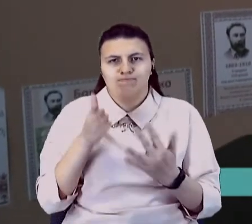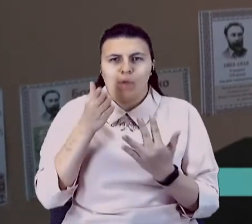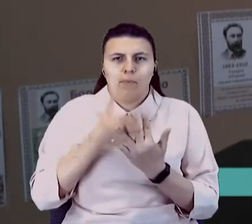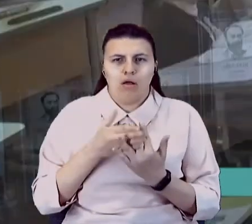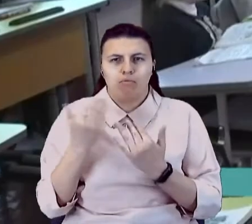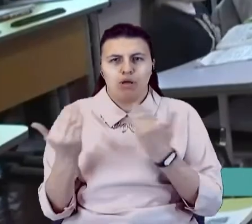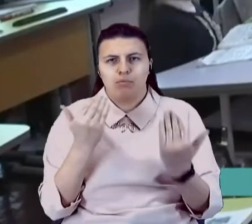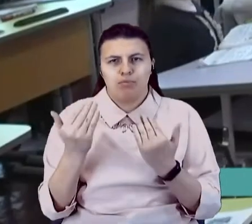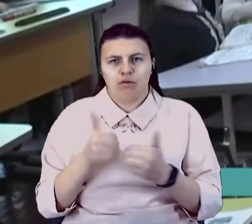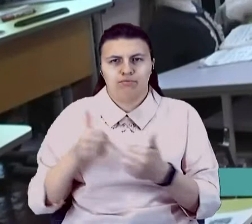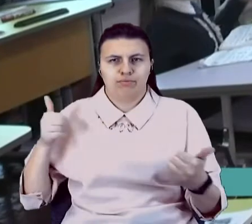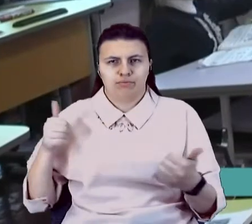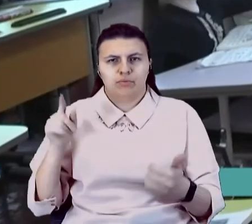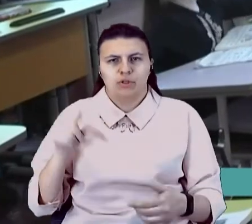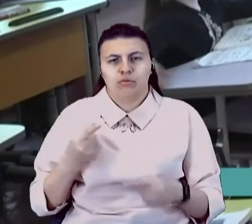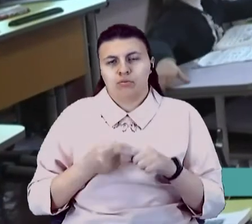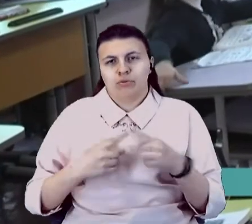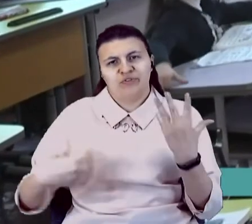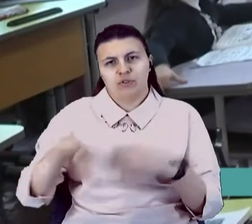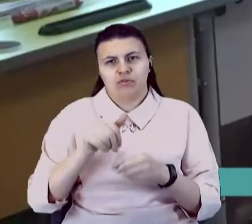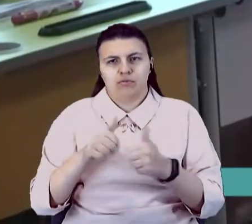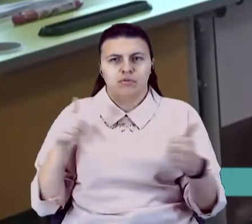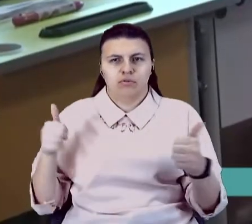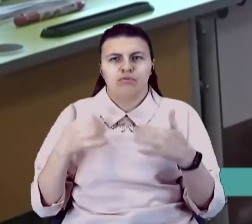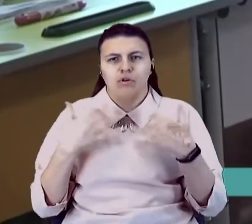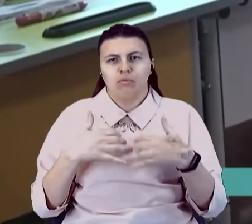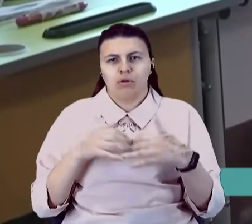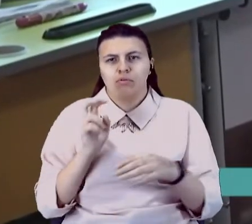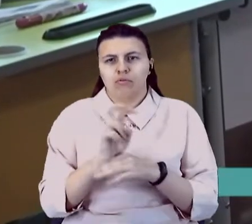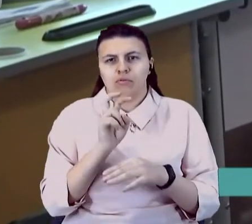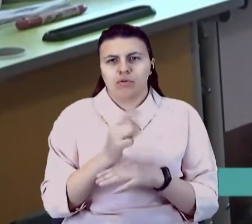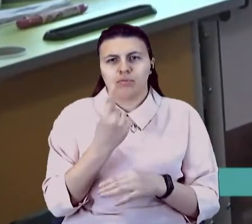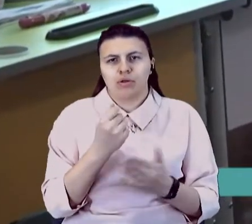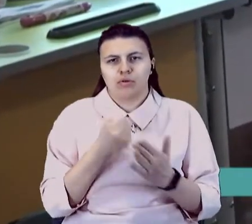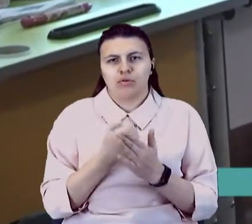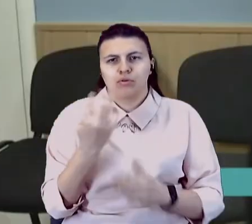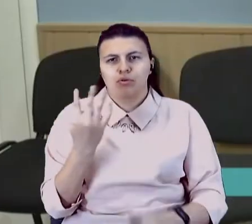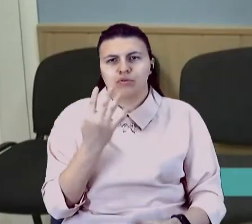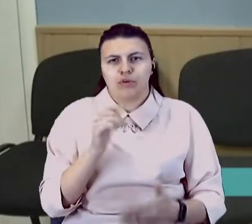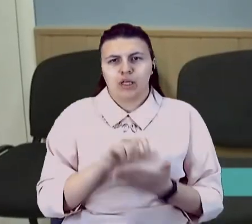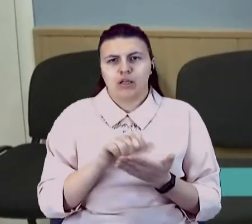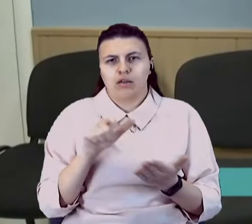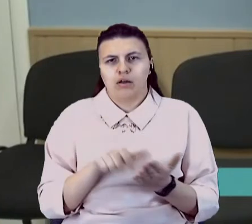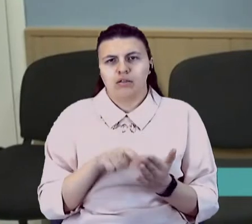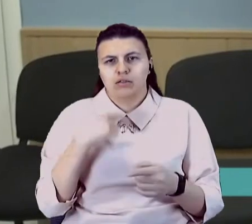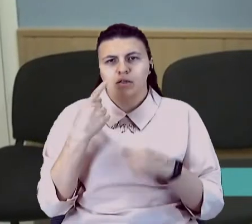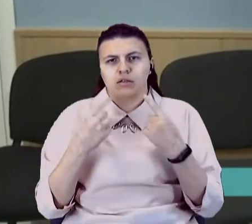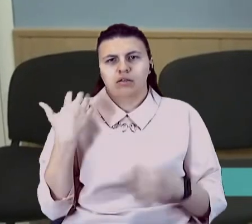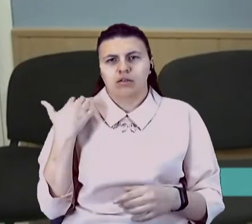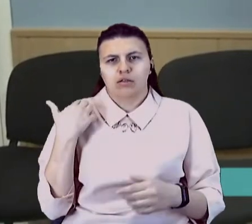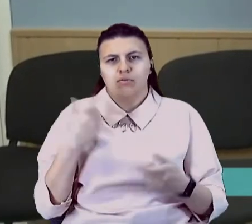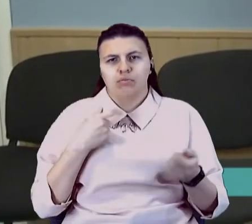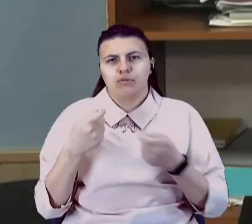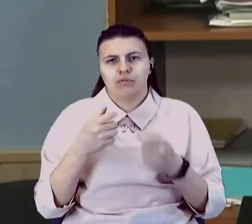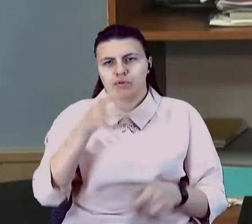дистанційно. Відвідувати школу у Краматорську дозволили дітям з 1 по 4 класи, каже начальниця управління освіти Марина